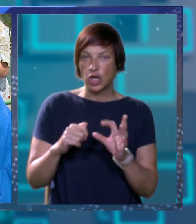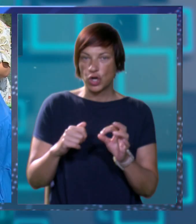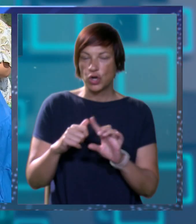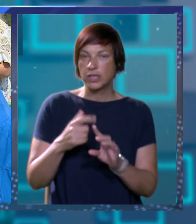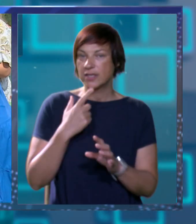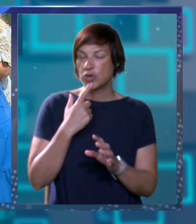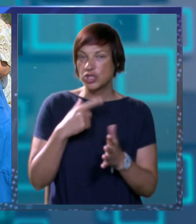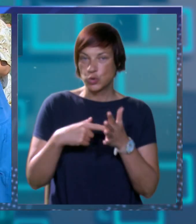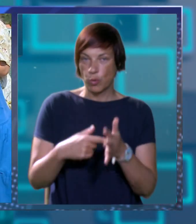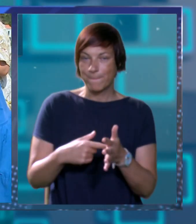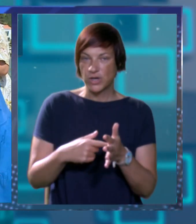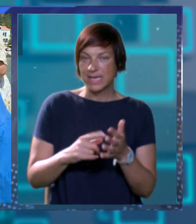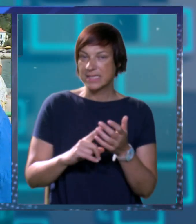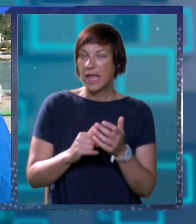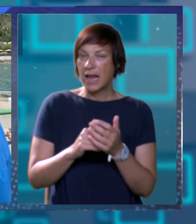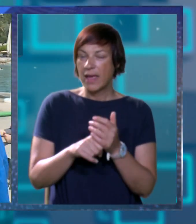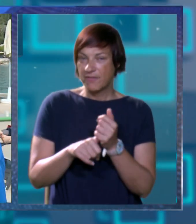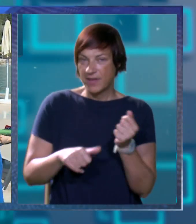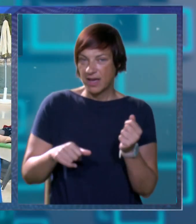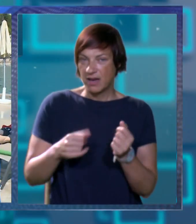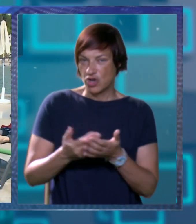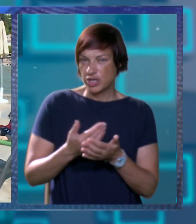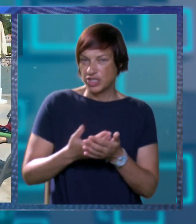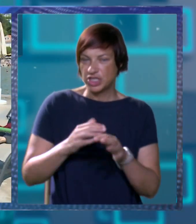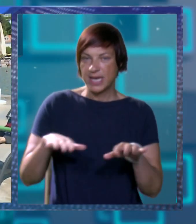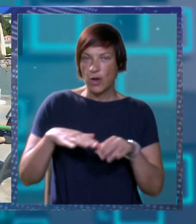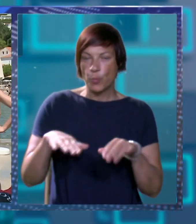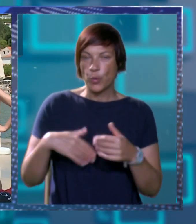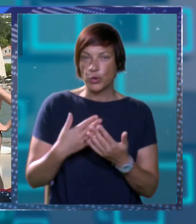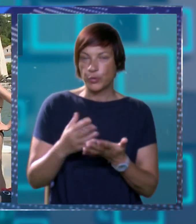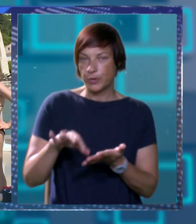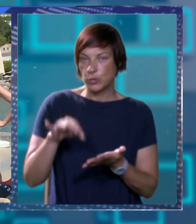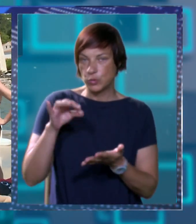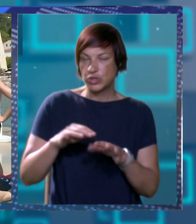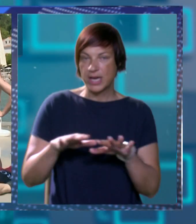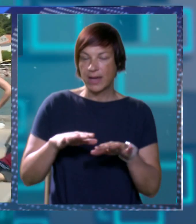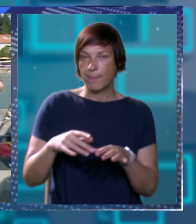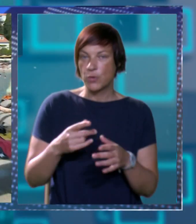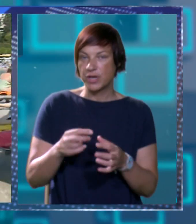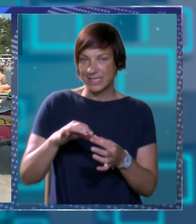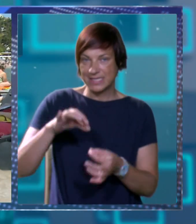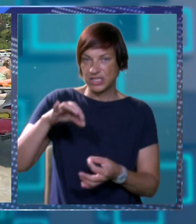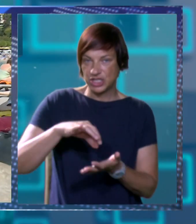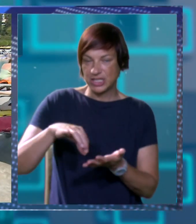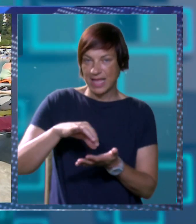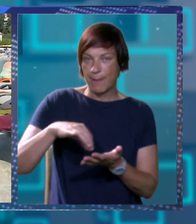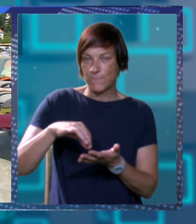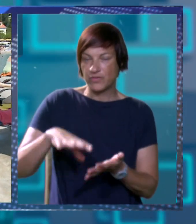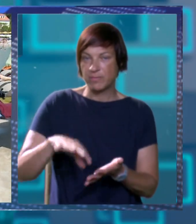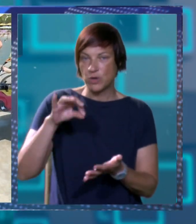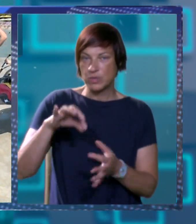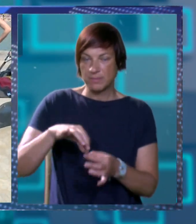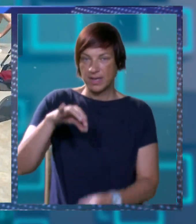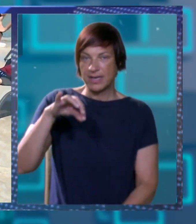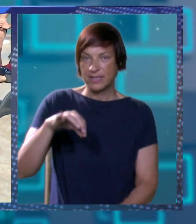koji su indikatori fekalnog onečešćenja u moru. Uzorak mora se kako dodaje štapovima uzorkivačima